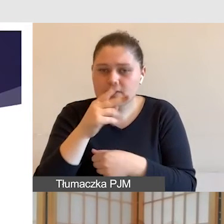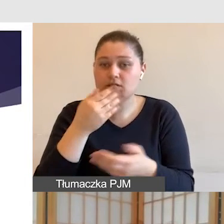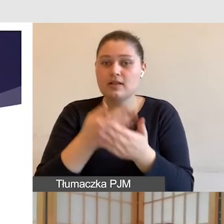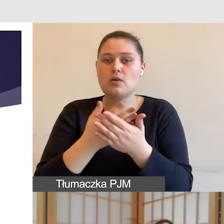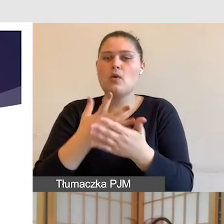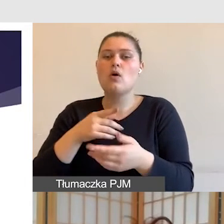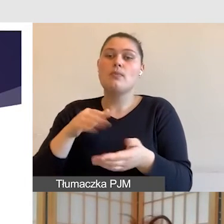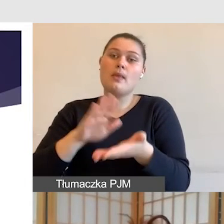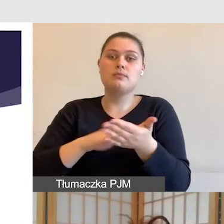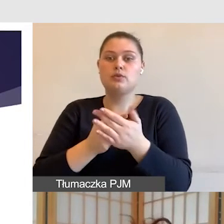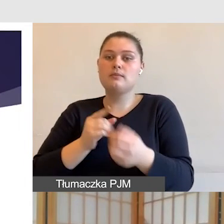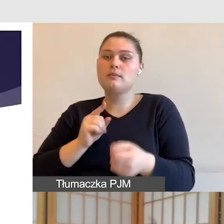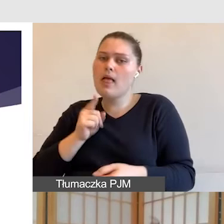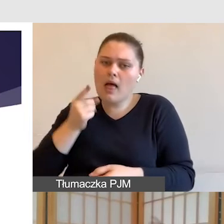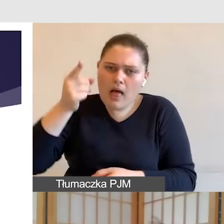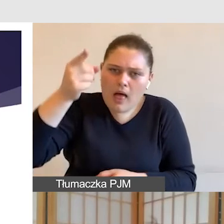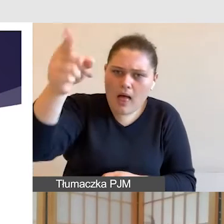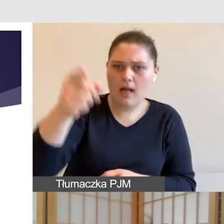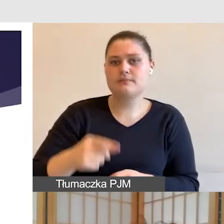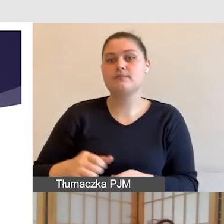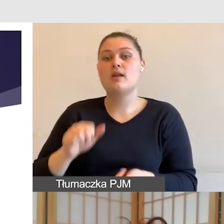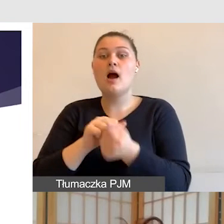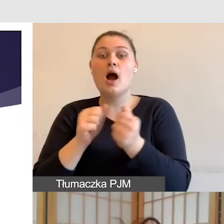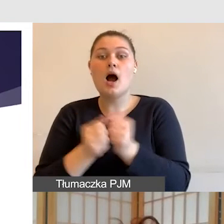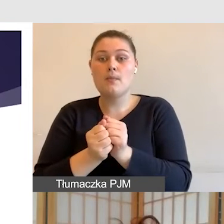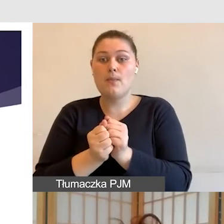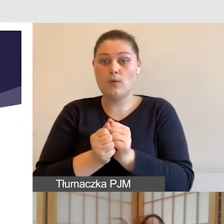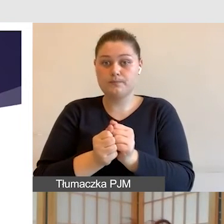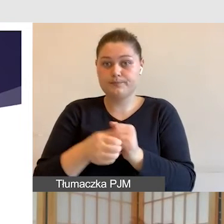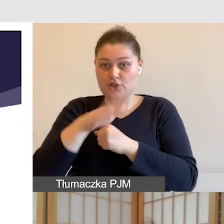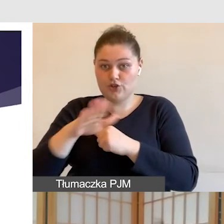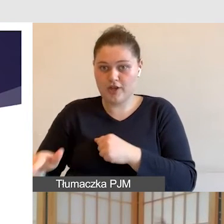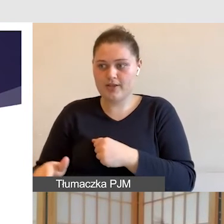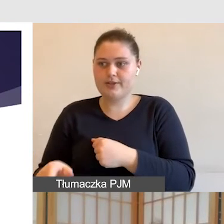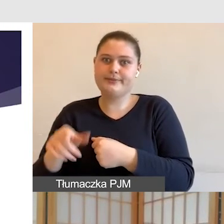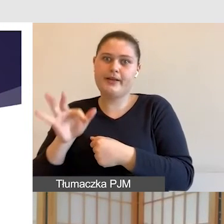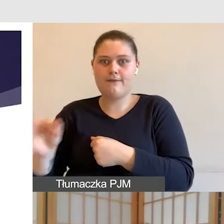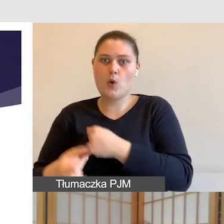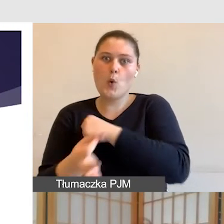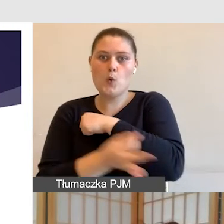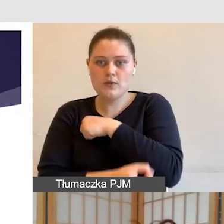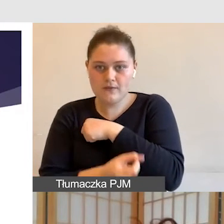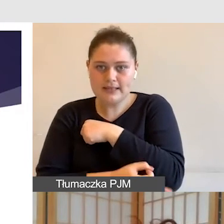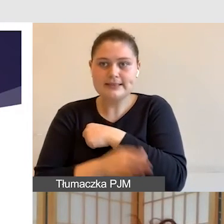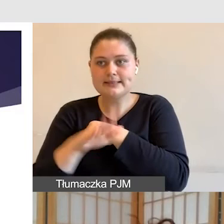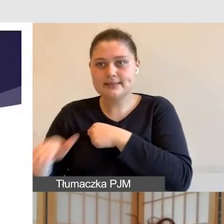też studenci uniwersytetów dzieci, gdzie dodatkowo często w trakcie wykładów pokazujemy jakieś ciekawe doświadczenia z fizyki czy z